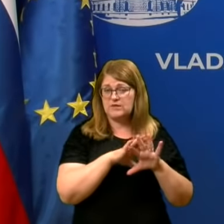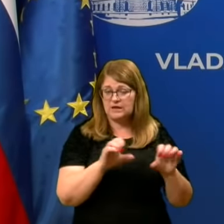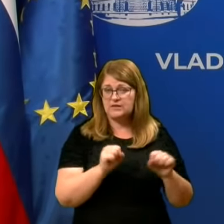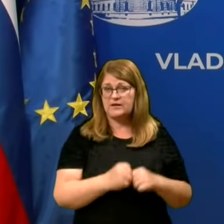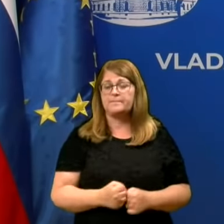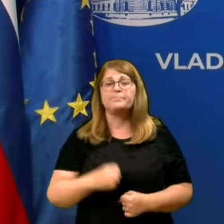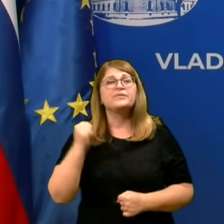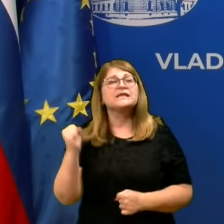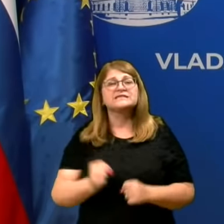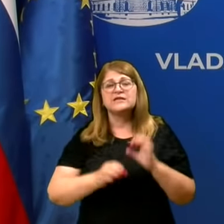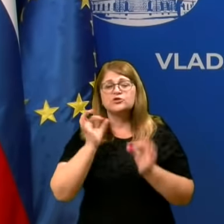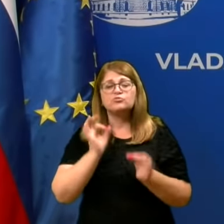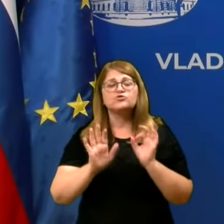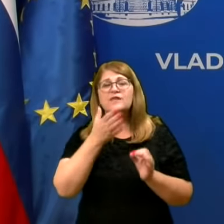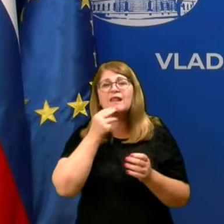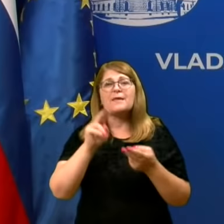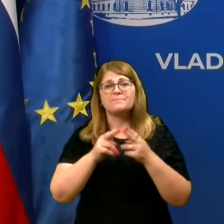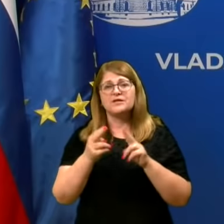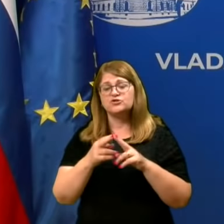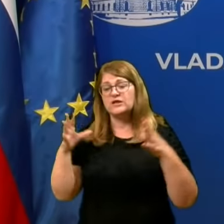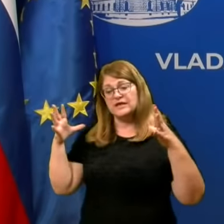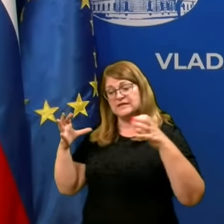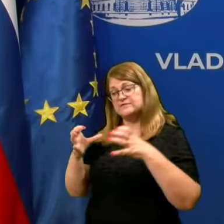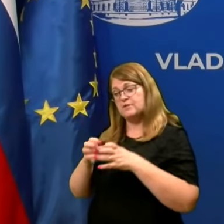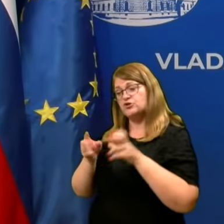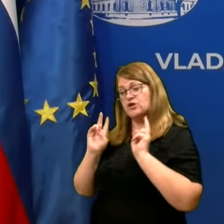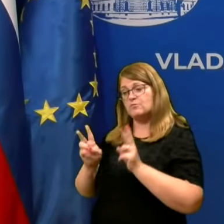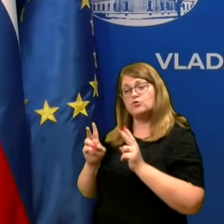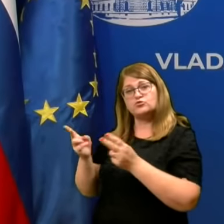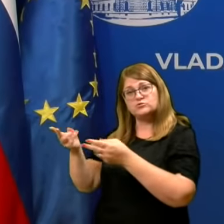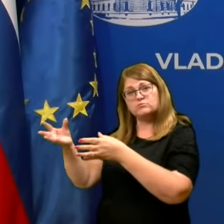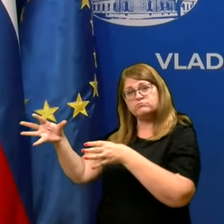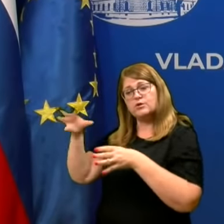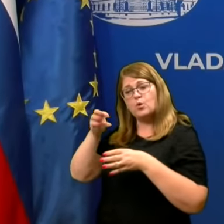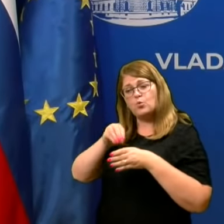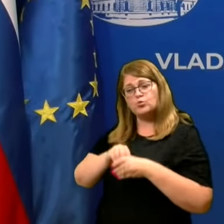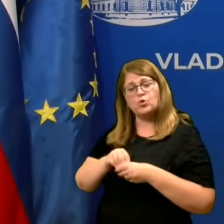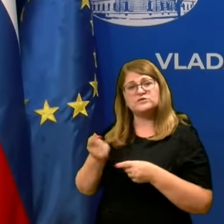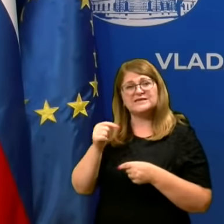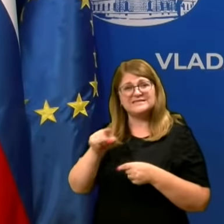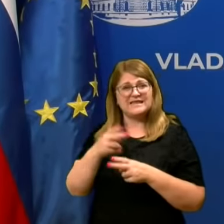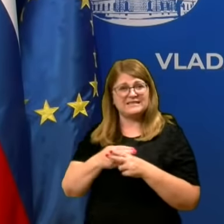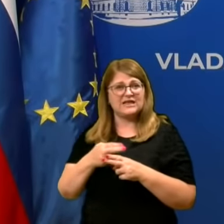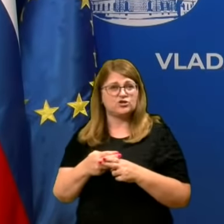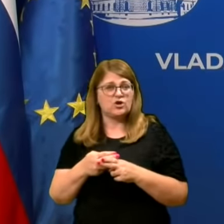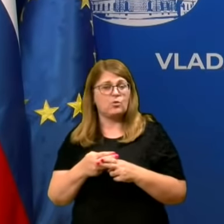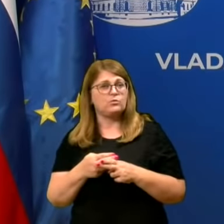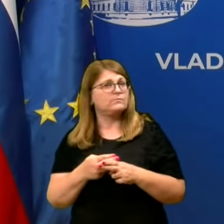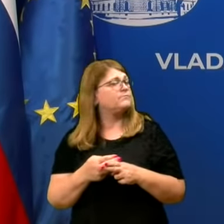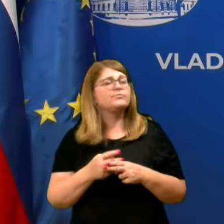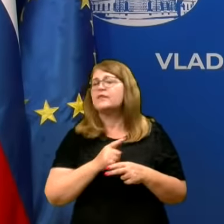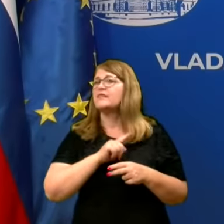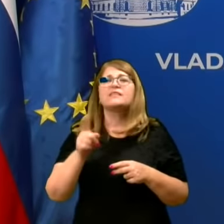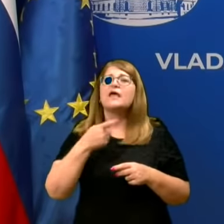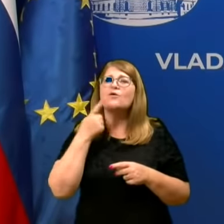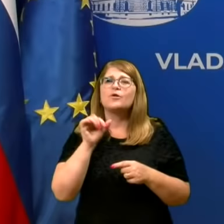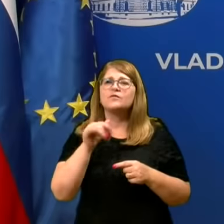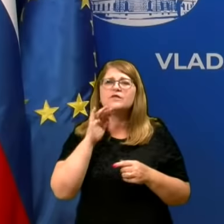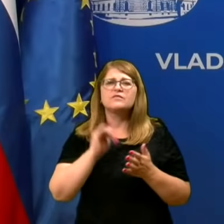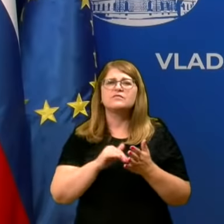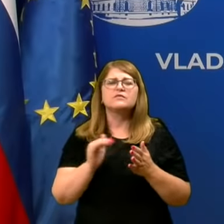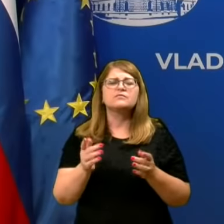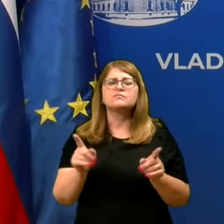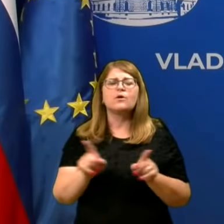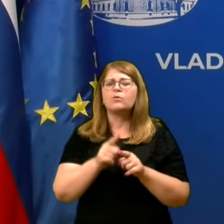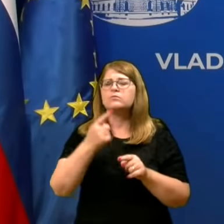poskušamo na lep način zmanjšati možnosti vnosa iz teh držav. Ne govorimo o tem, da je treba navratna